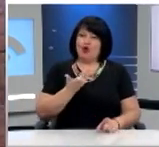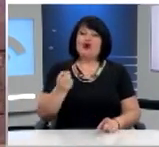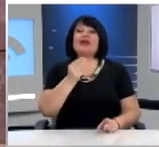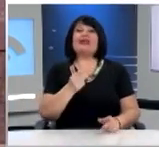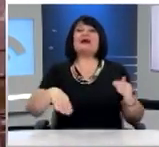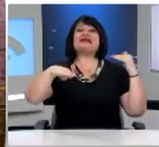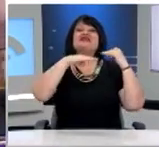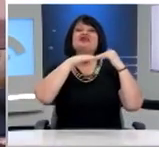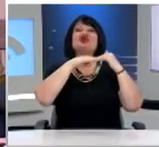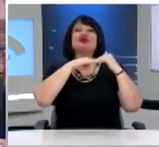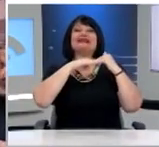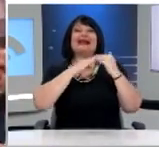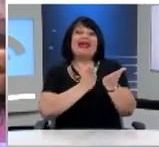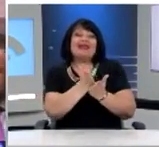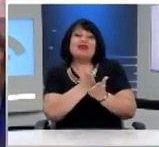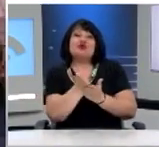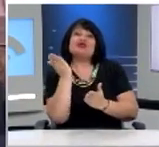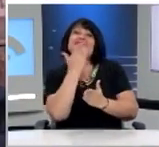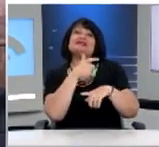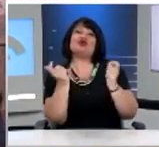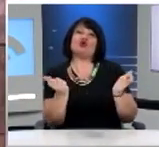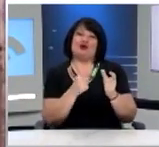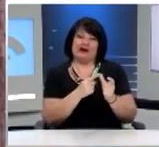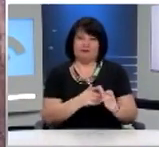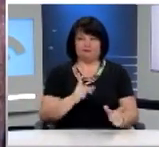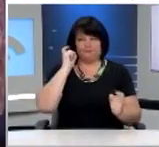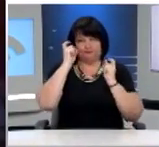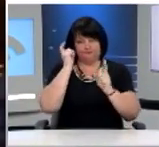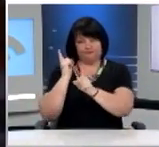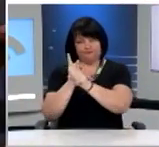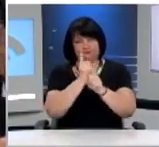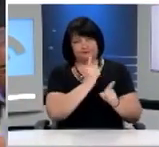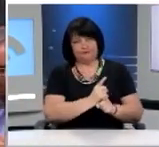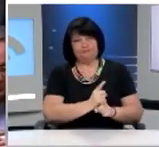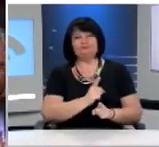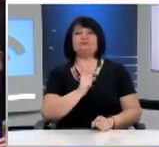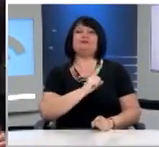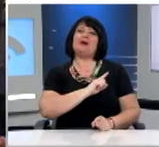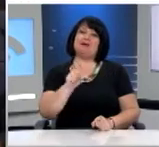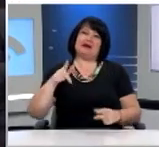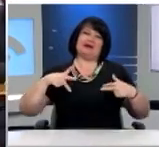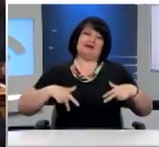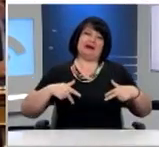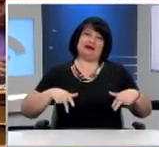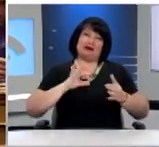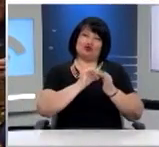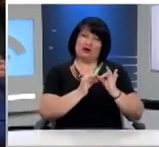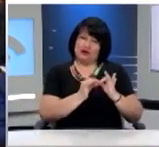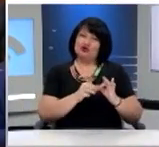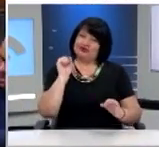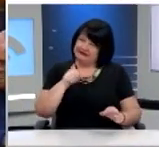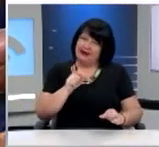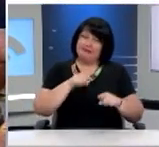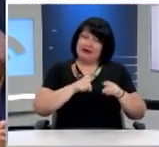την ισότητα και τη δικαιοσύνη στα σχολεία. Λαμβάνοντας βέβαια υπόψη την εξειδίκευση ορισμένων μη κοιό σε θέματα ευπαθών κοινωνικών ομάδων, κρίνεται ότι η